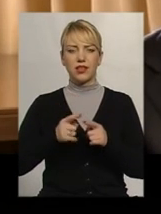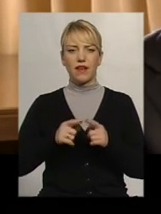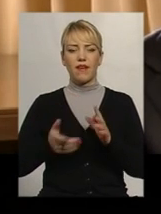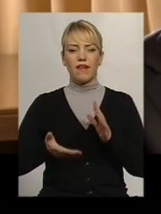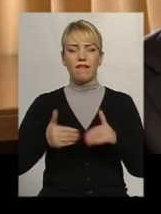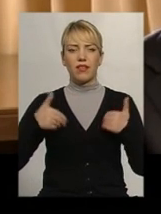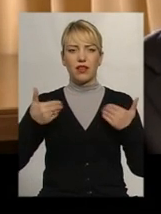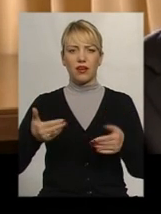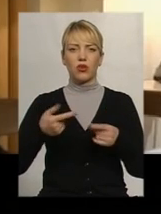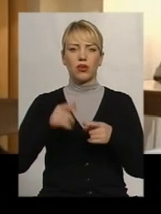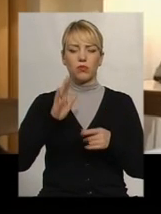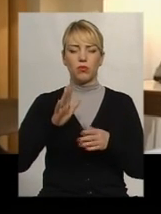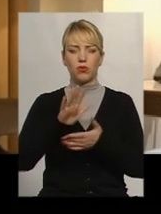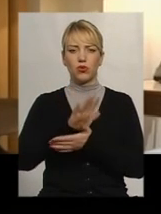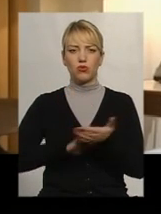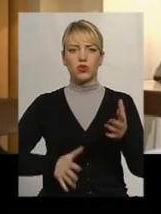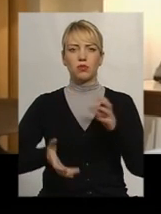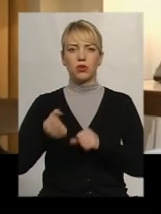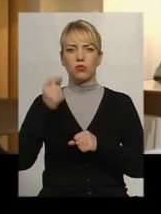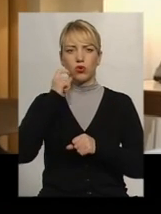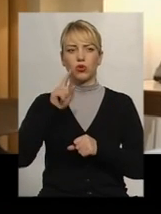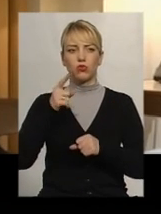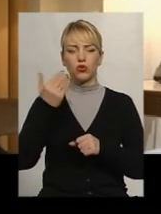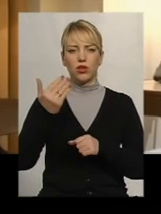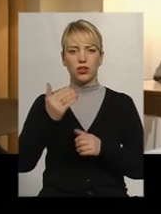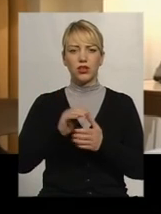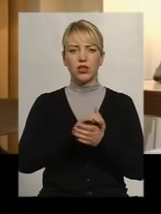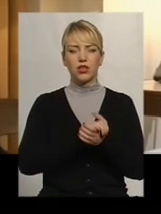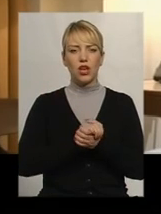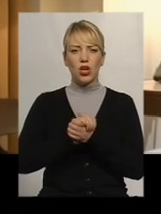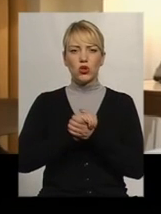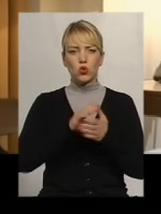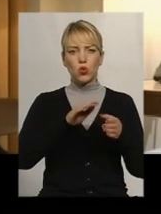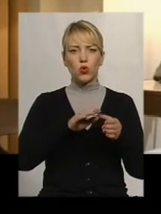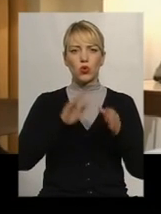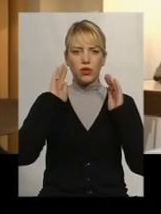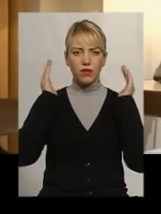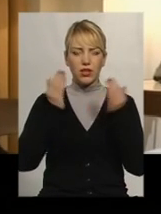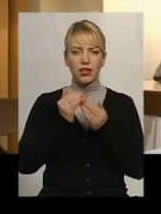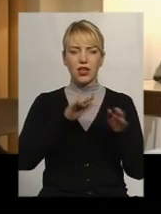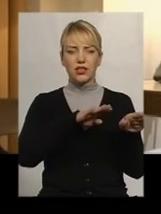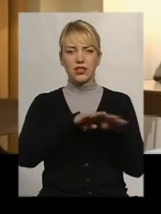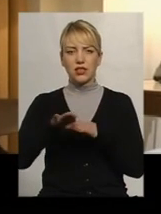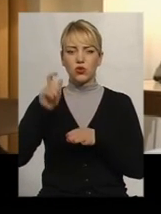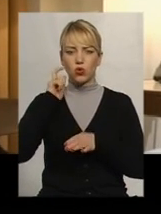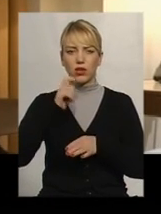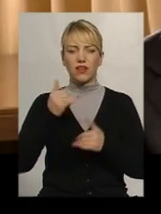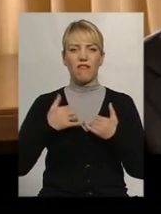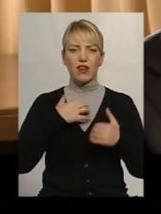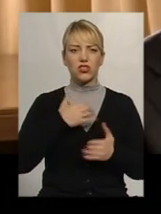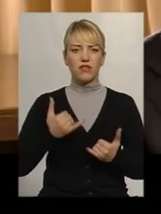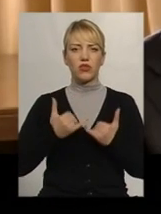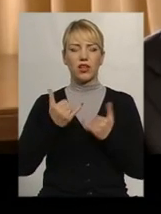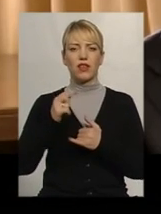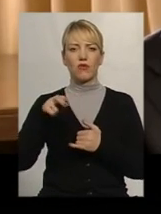підтримувати країну, тому що її суверенітет і цілісність важливі і для України, і для стабільності в Європі. І це,